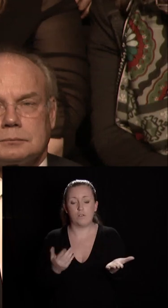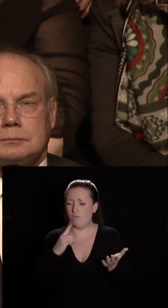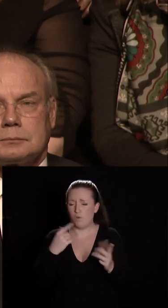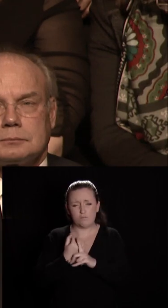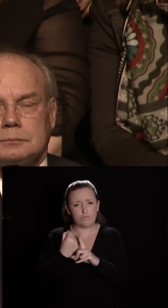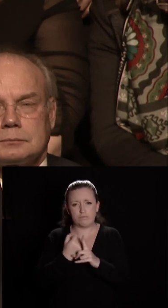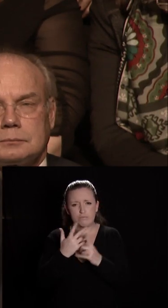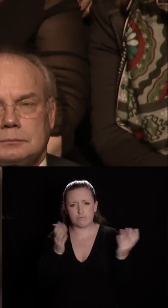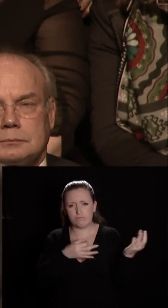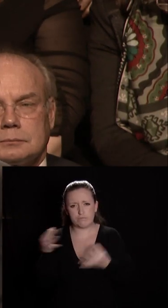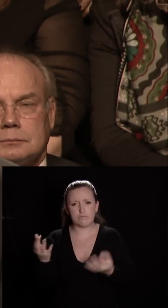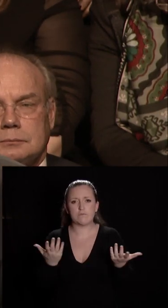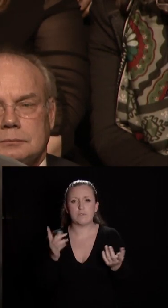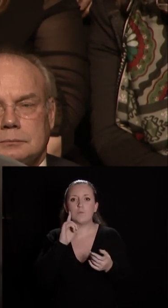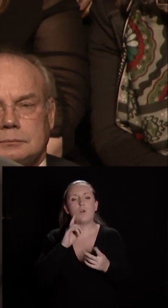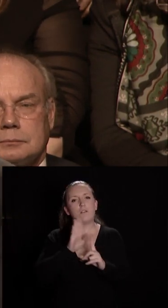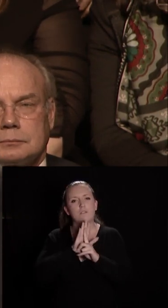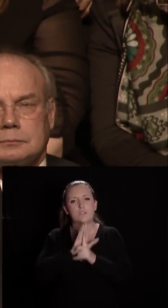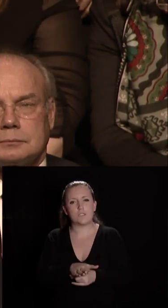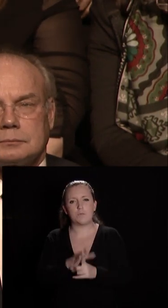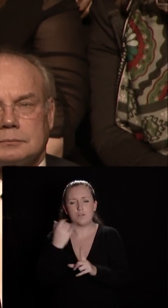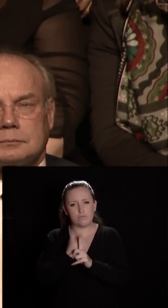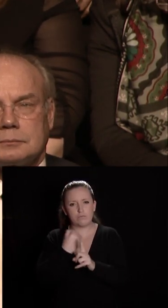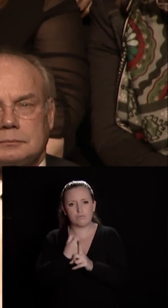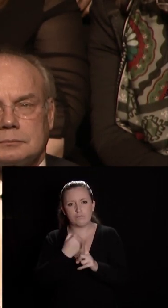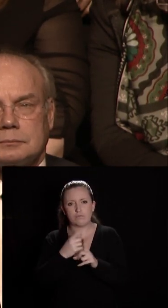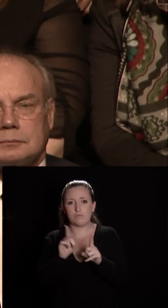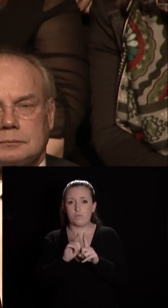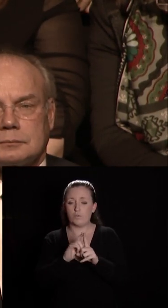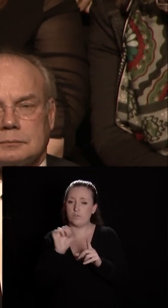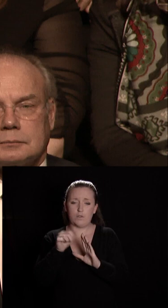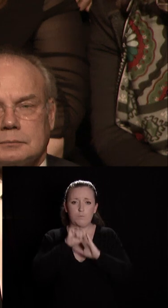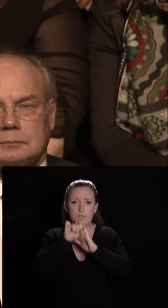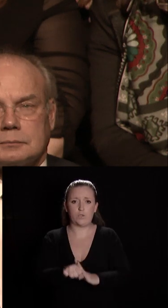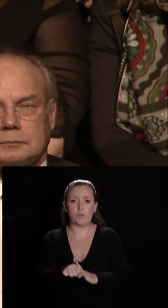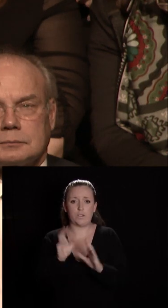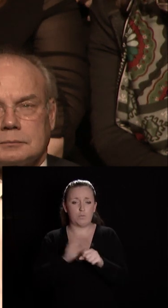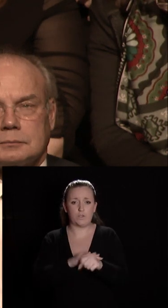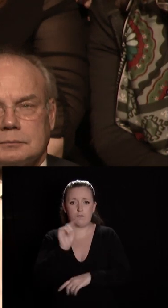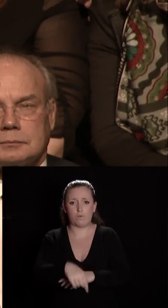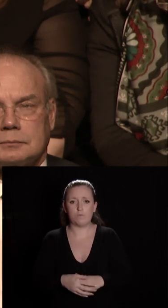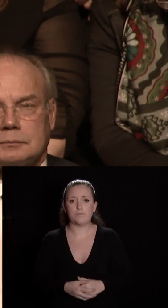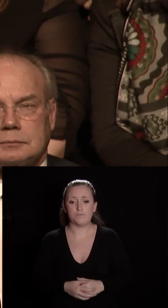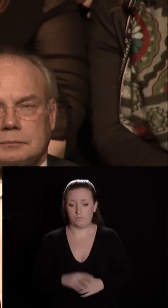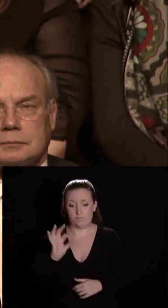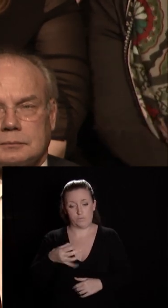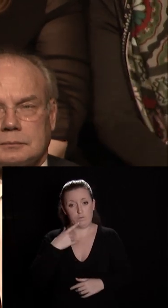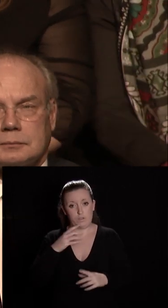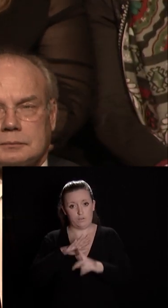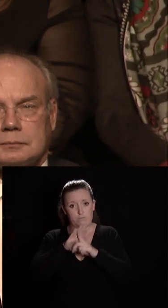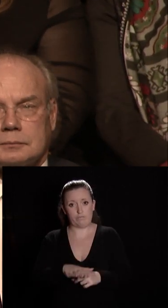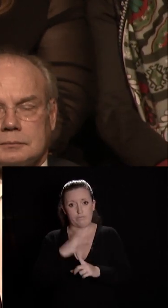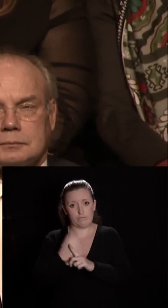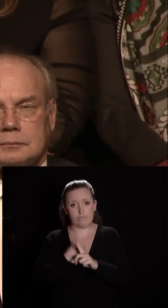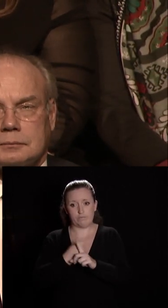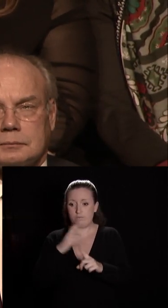au sein de laquelle la lutte contre les discriminations doit être placée au rang des priorités politiques oui lutter contre les discriminations c